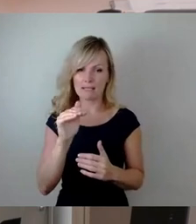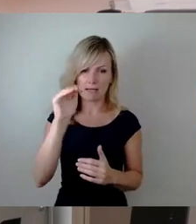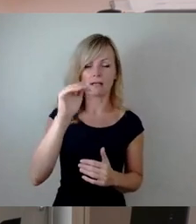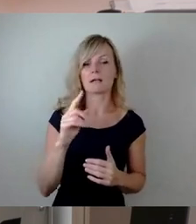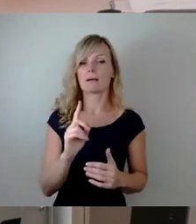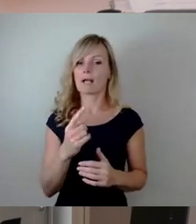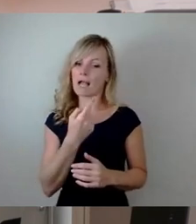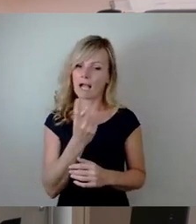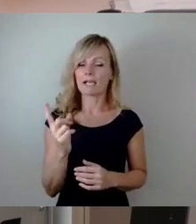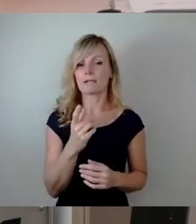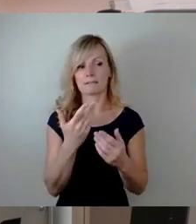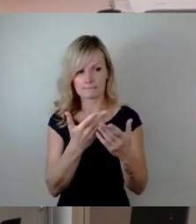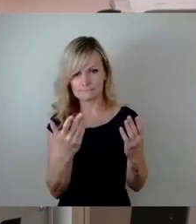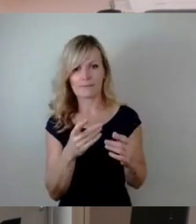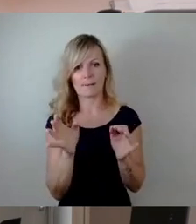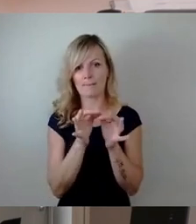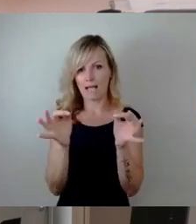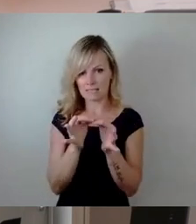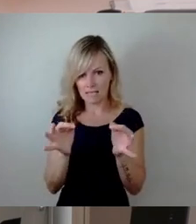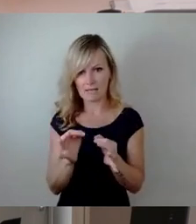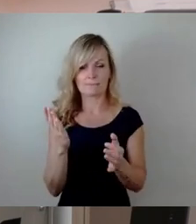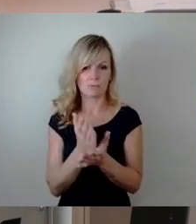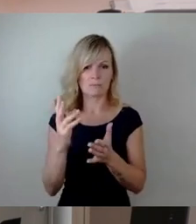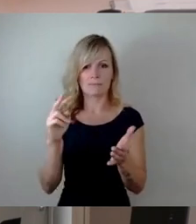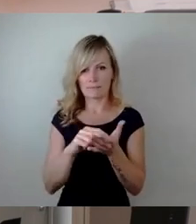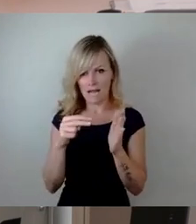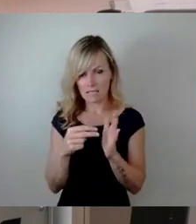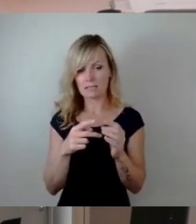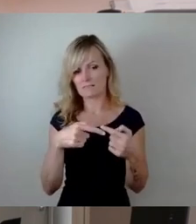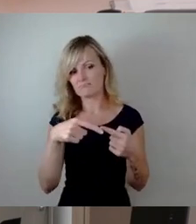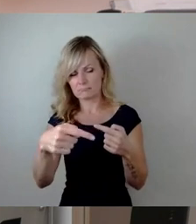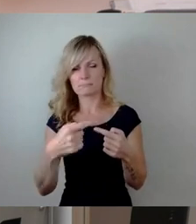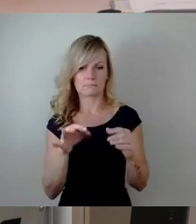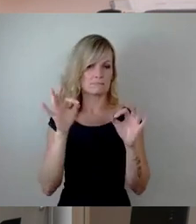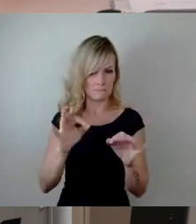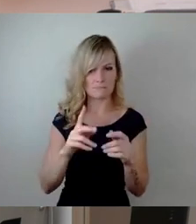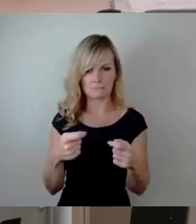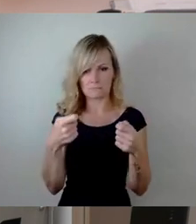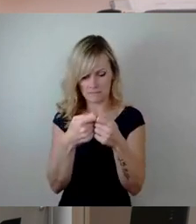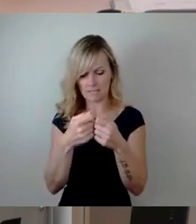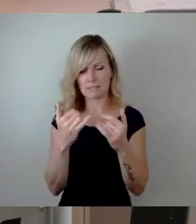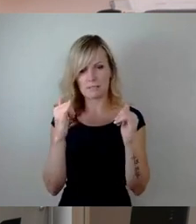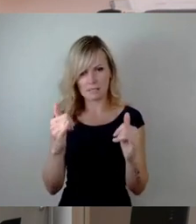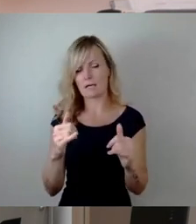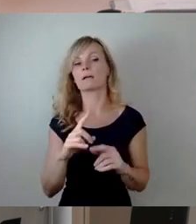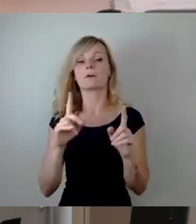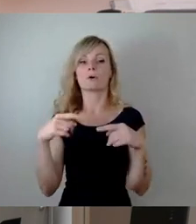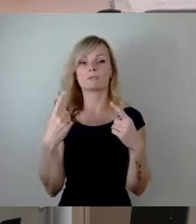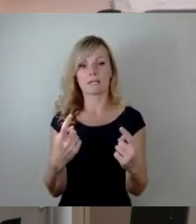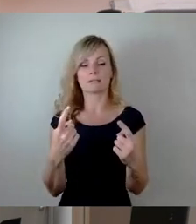geschilderten Maßnahmen, die da geplant sind, sollten noch gut funktionieren und wird dann Richtung